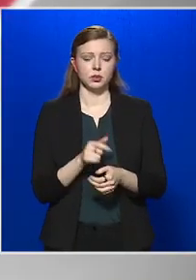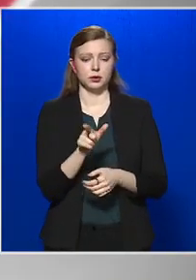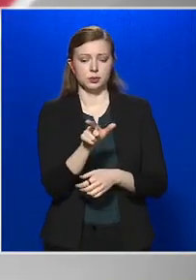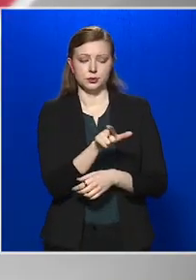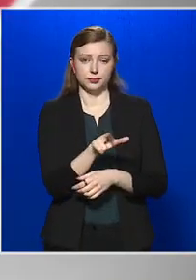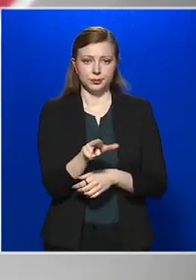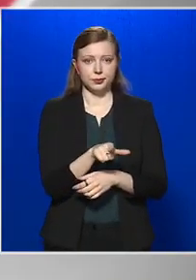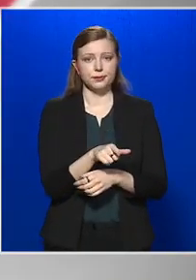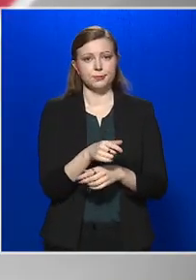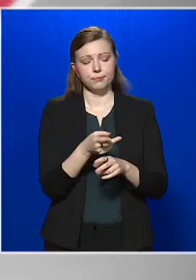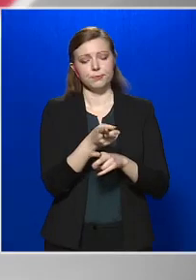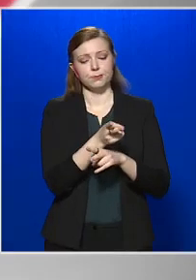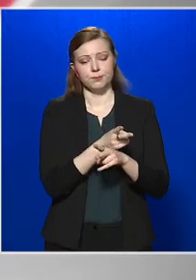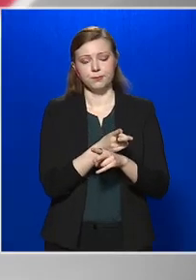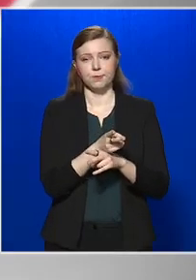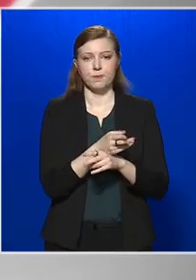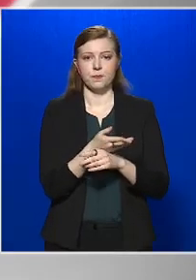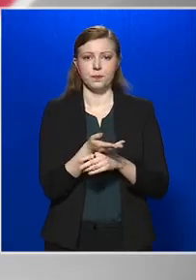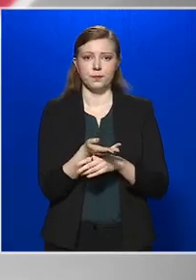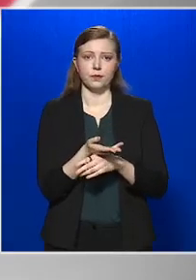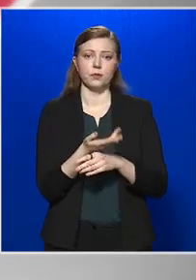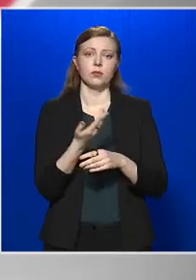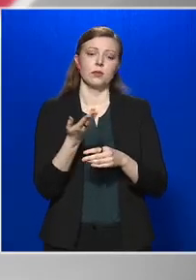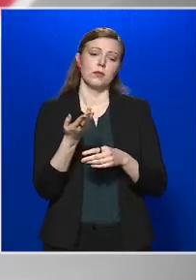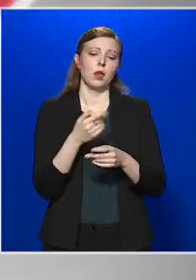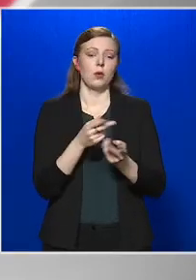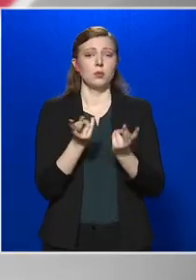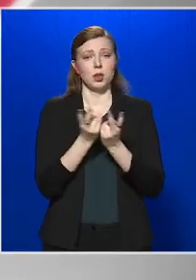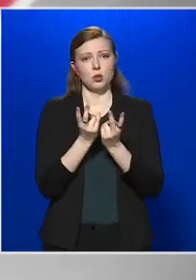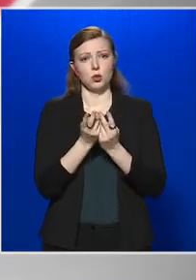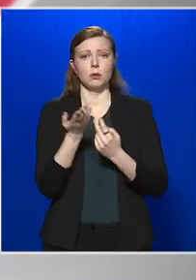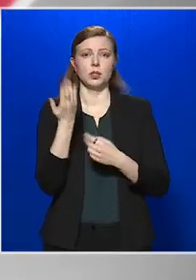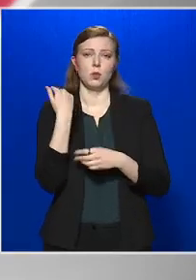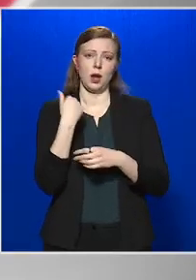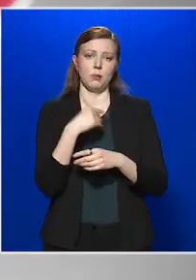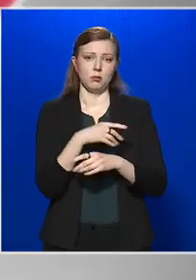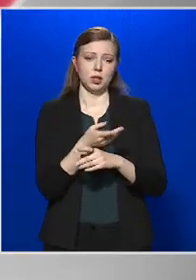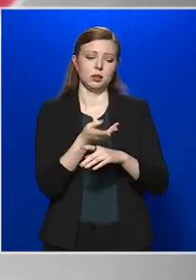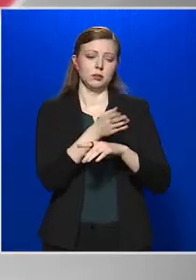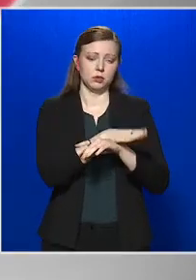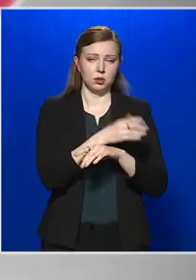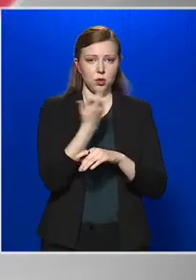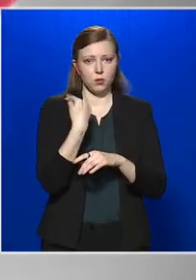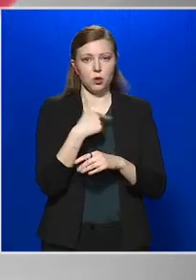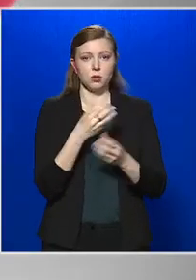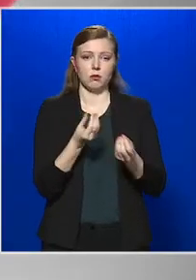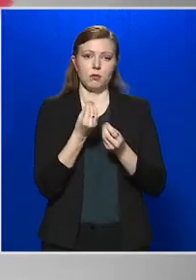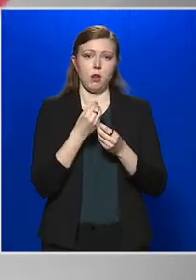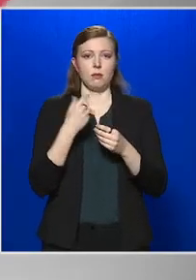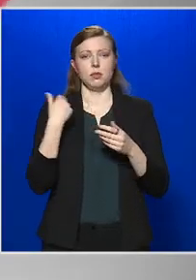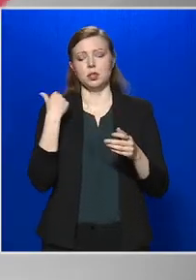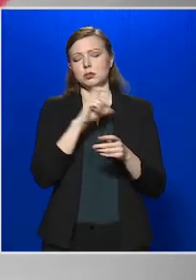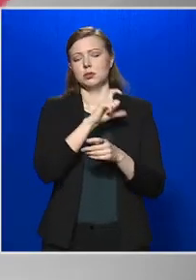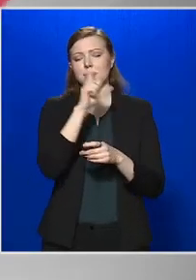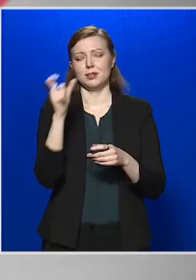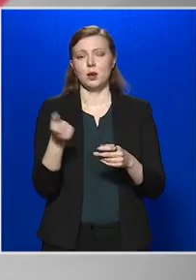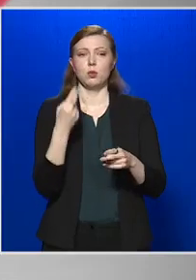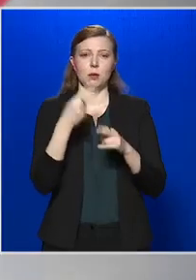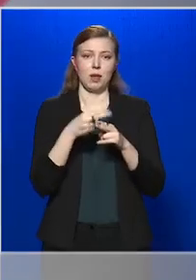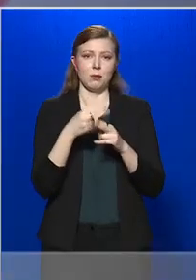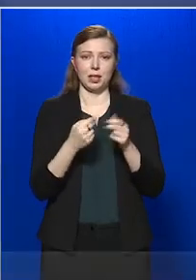szintén az előző elhúnytakhoz hasonlóan valamilyen krónikus megbetegedésben